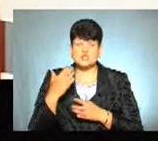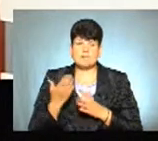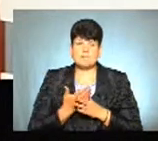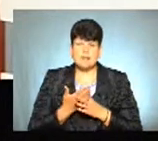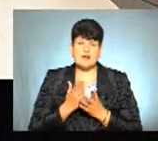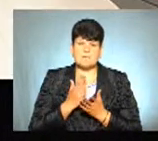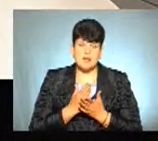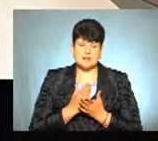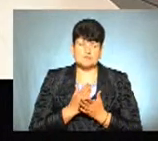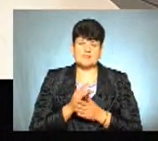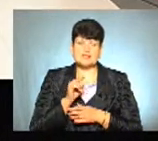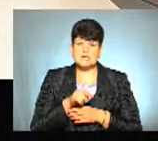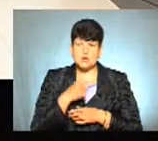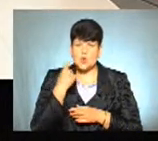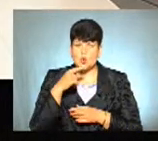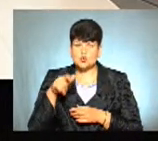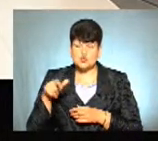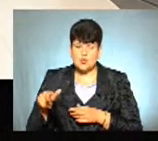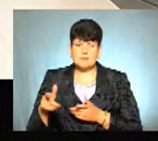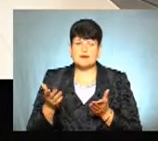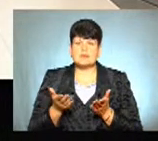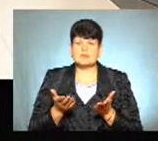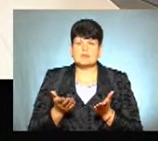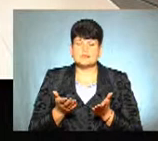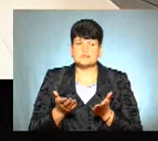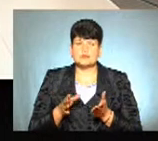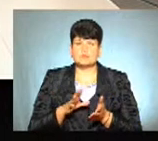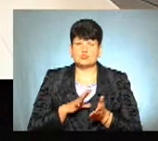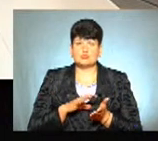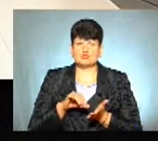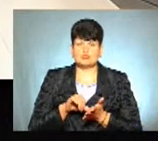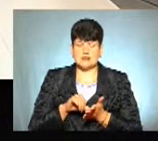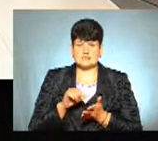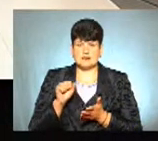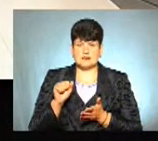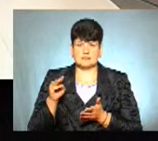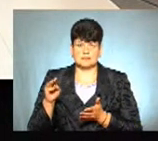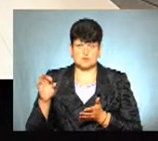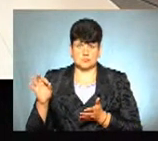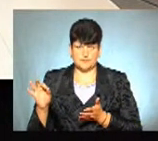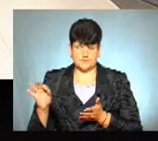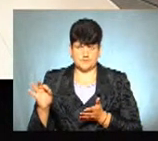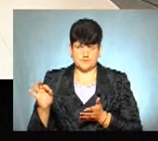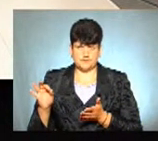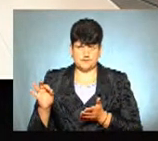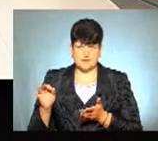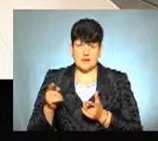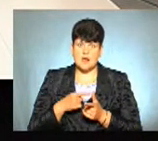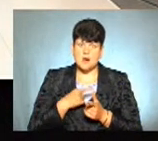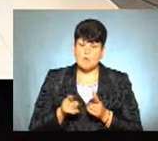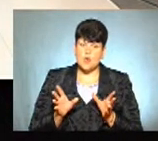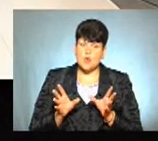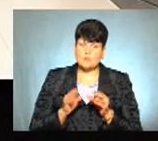ті особи, які були учасниками антитерористичної операції або об